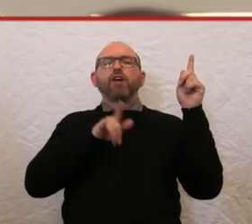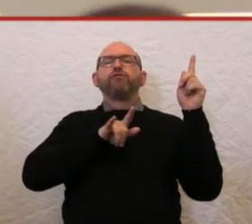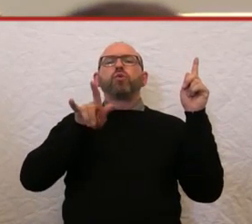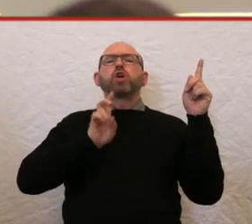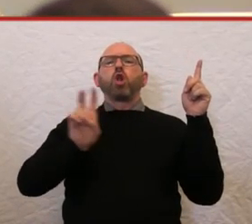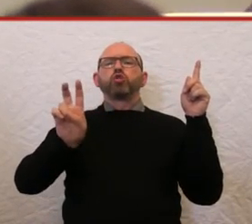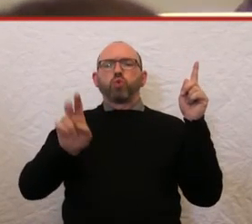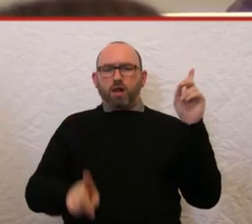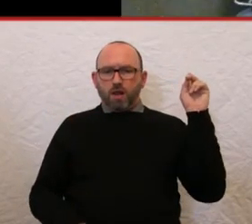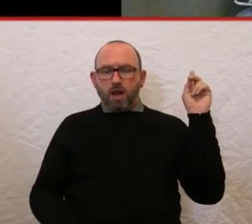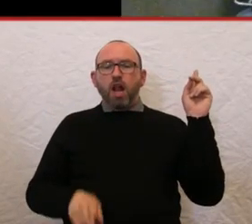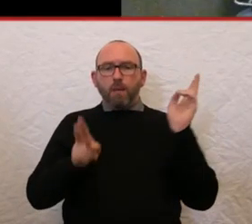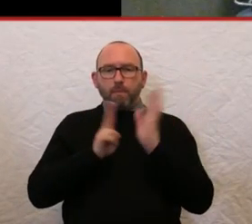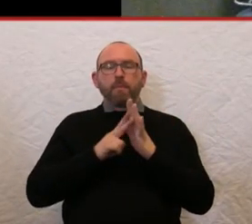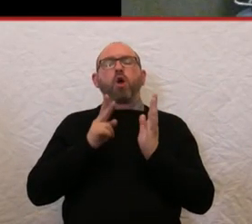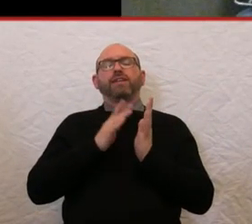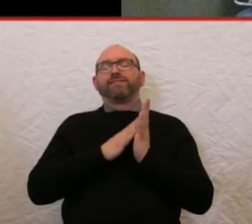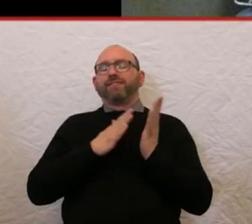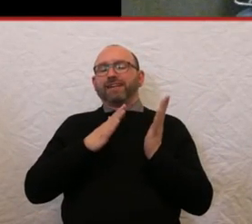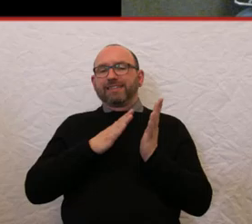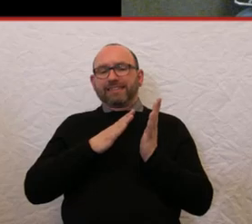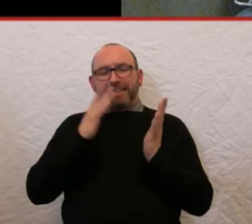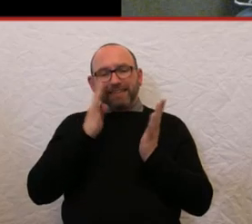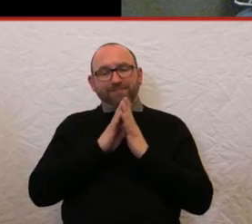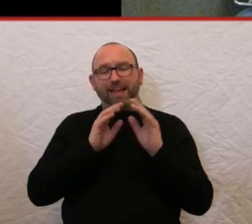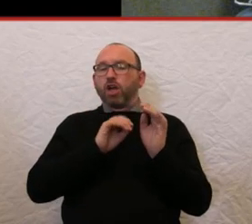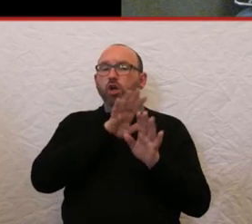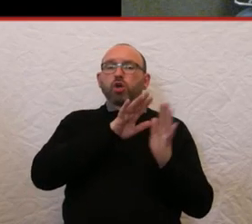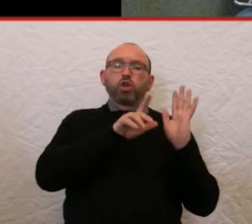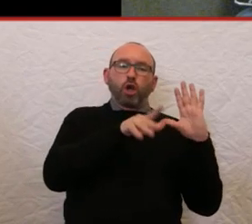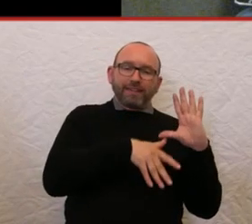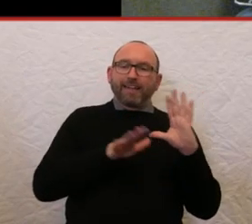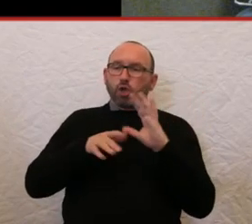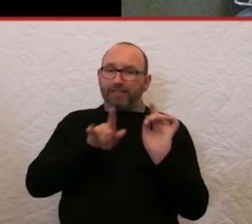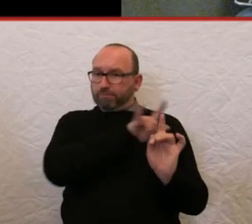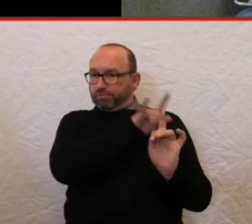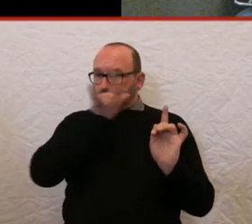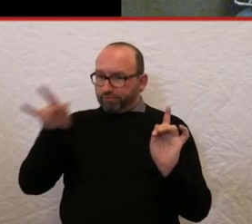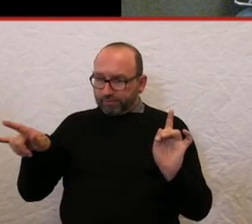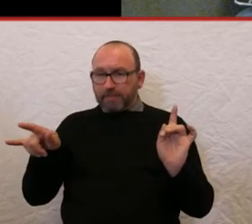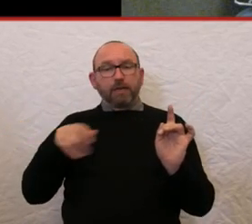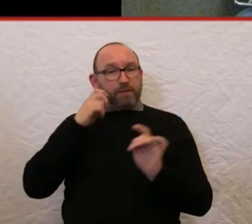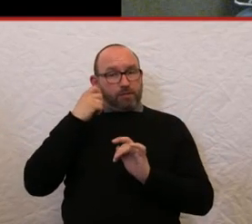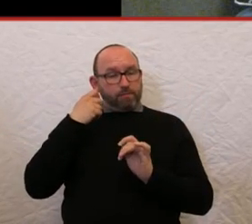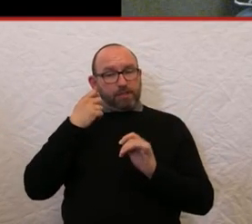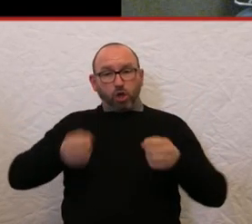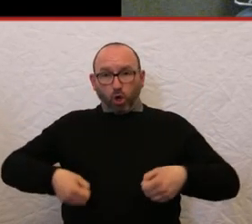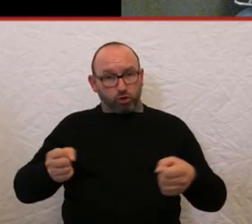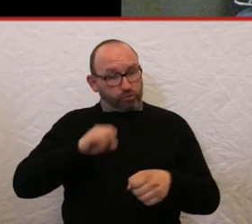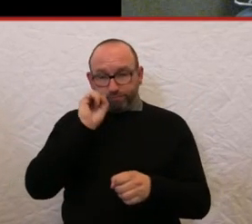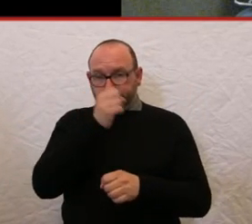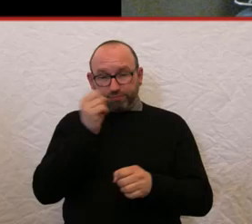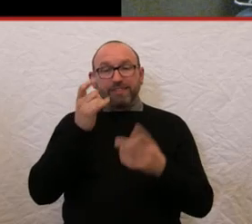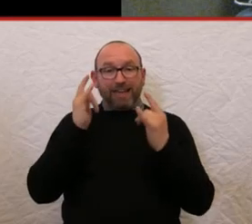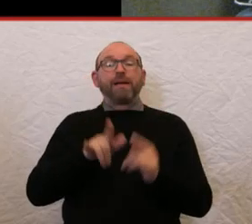Flugzeugrollstuhl, dass man auf Interkontinentalflügen, wenn man im Rollstuhl sitzt, nicht auf Toilette kann. Und die Lufthansa ist die erste Airline,